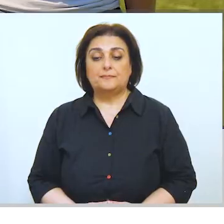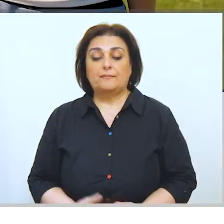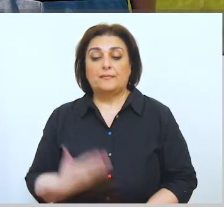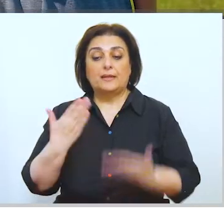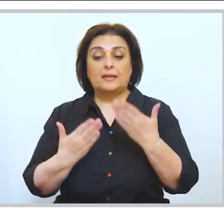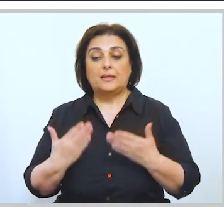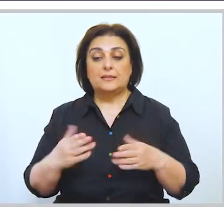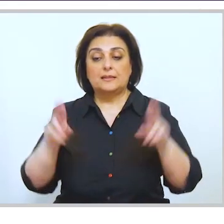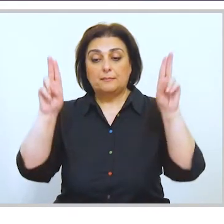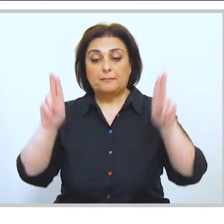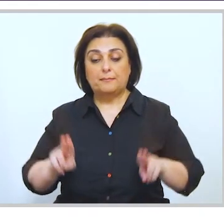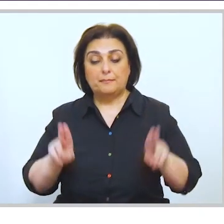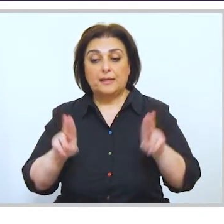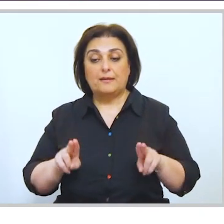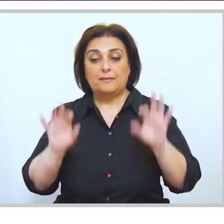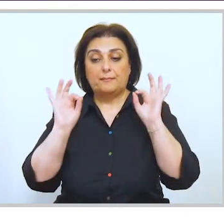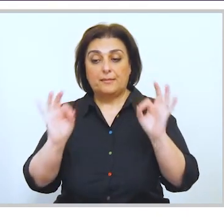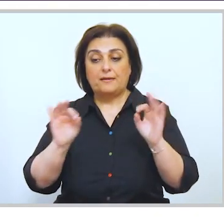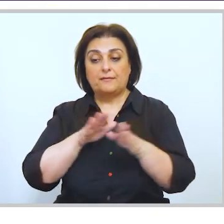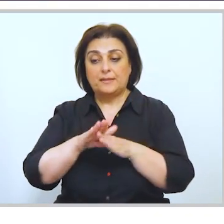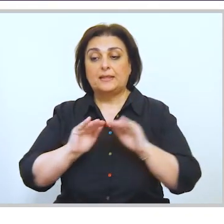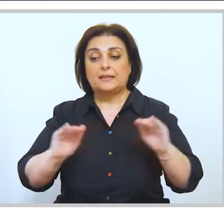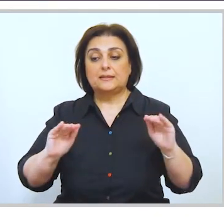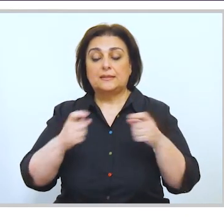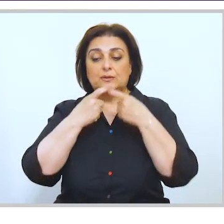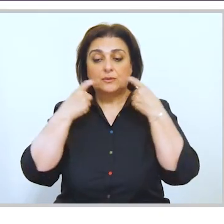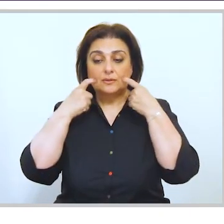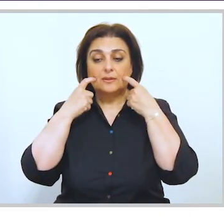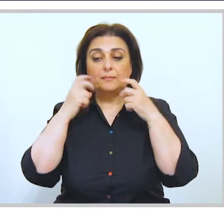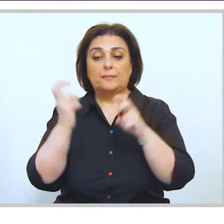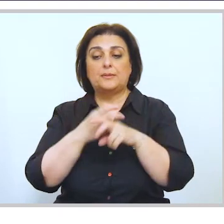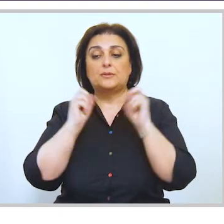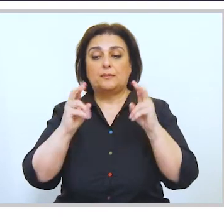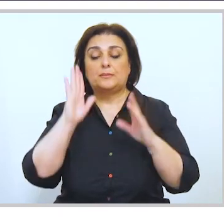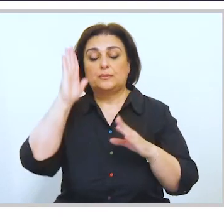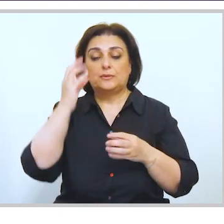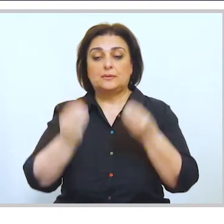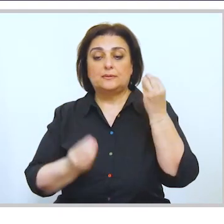Qaydalara riayət etdiyicə, uşaqlar gülərüz və təhlükəsiz oynayacaqlar.